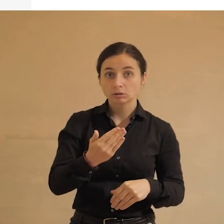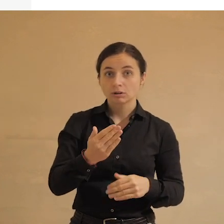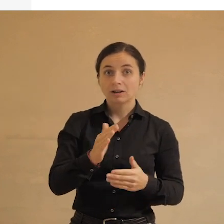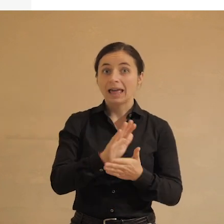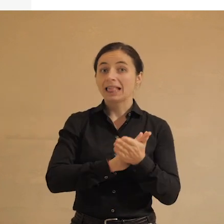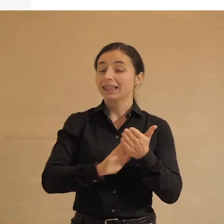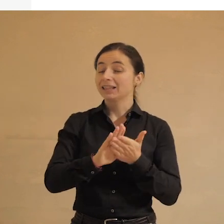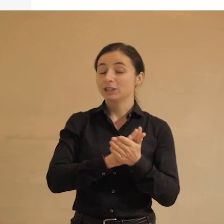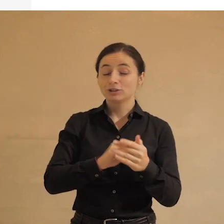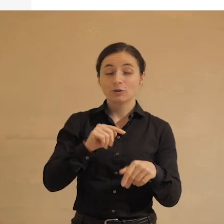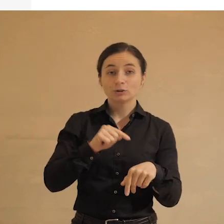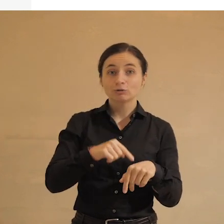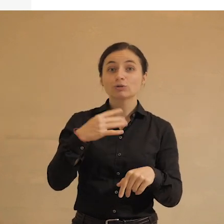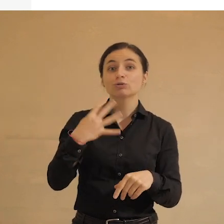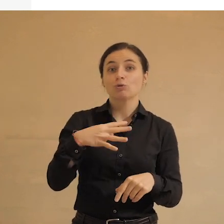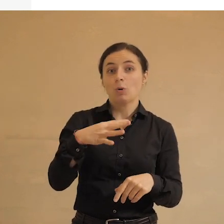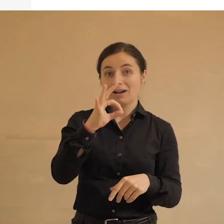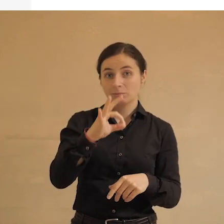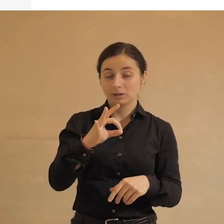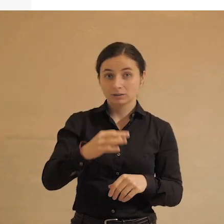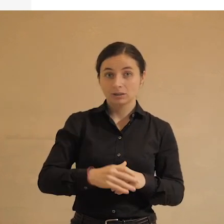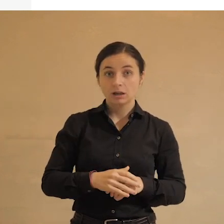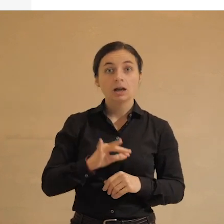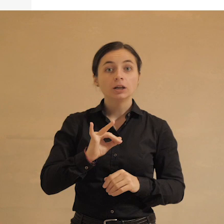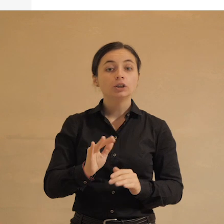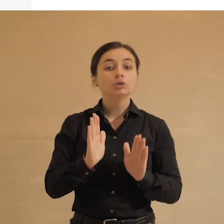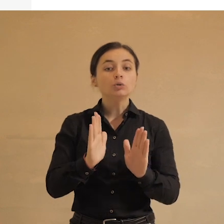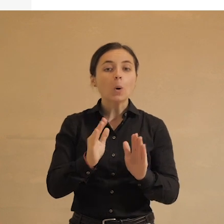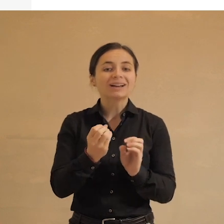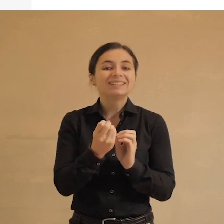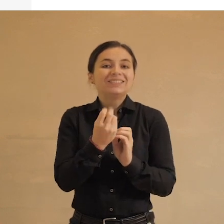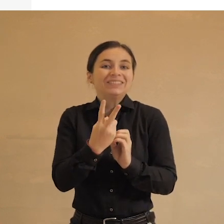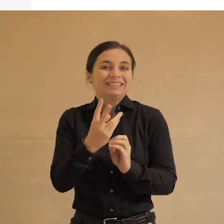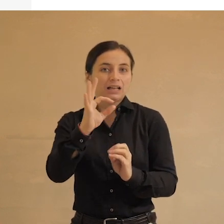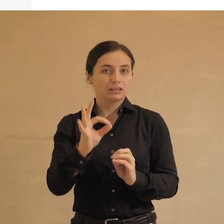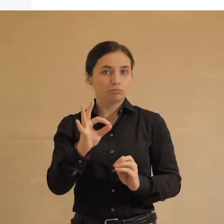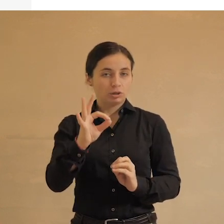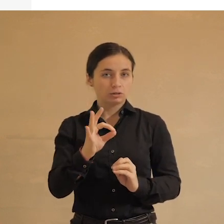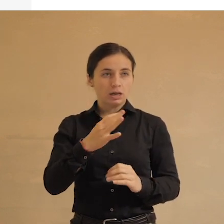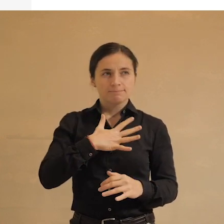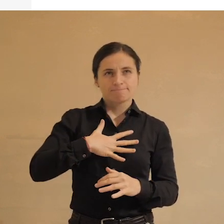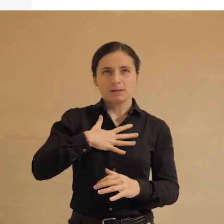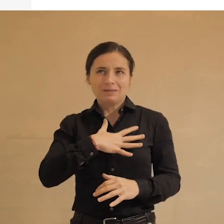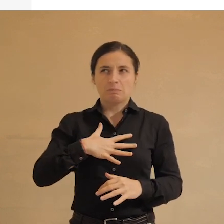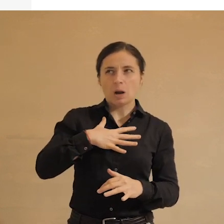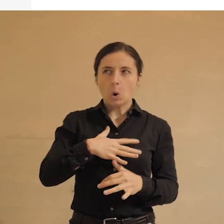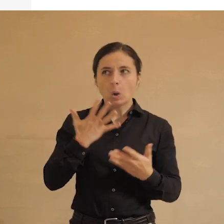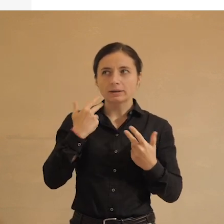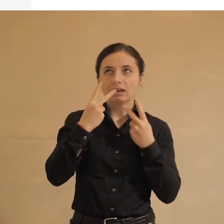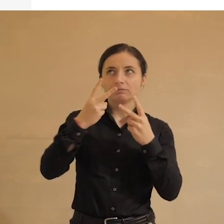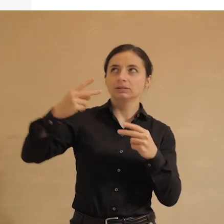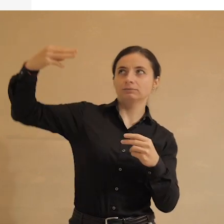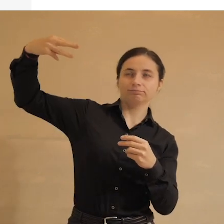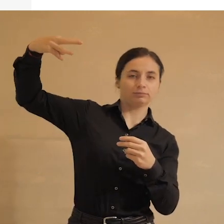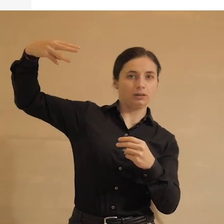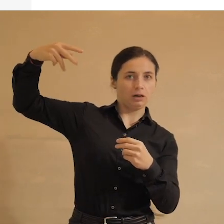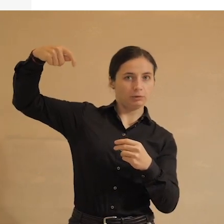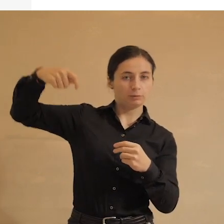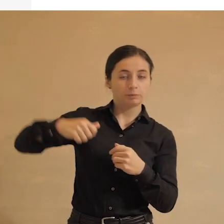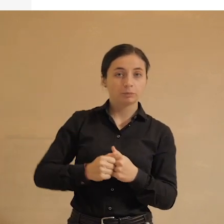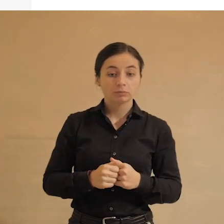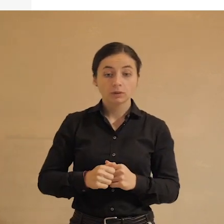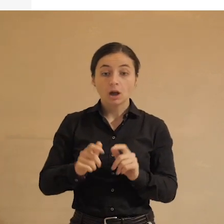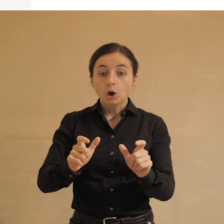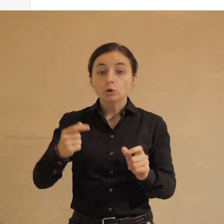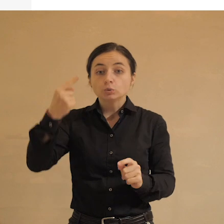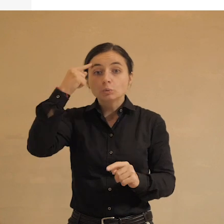чувствуют, 40% и только 12% беспокоятся, когда видят камеру. Люди, естественно,